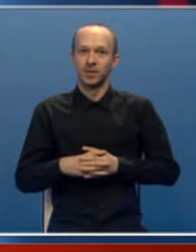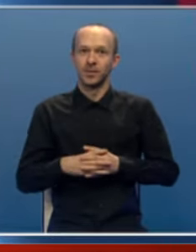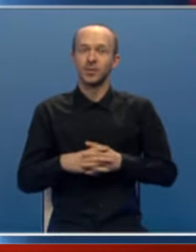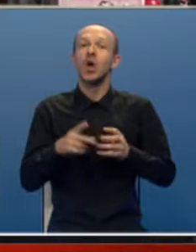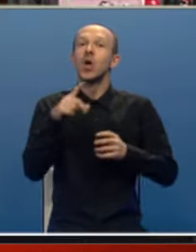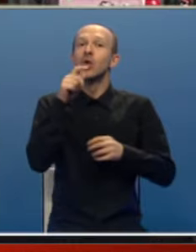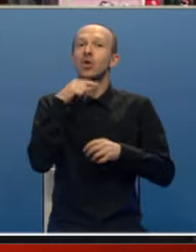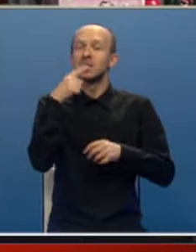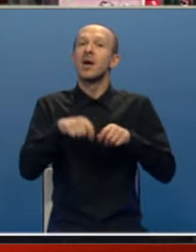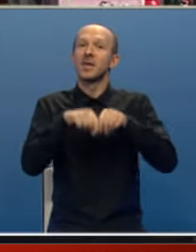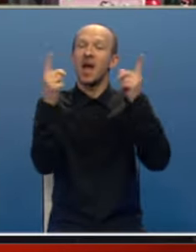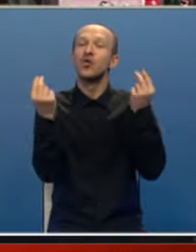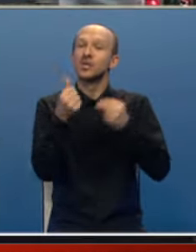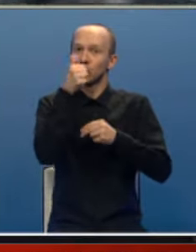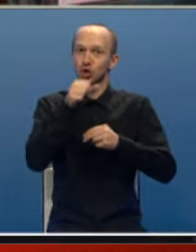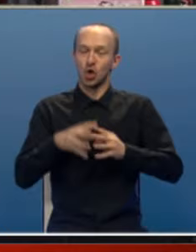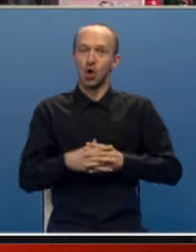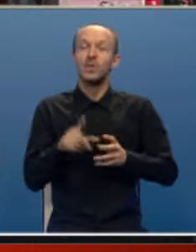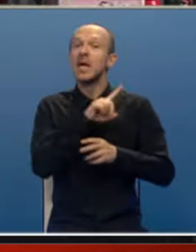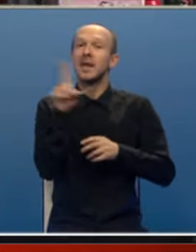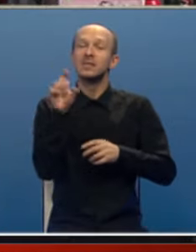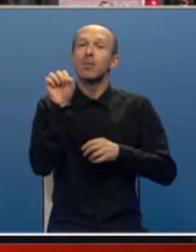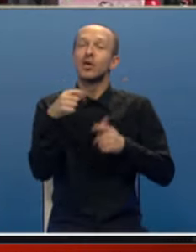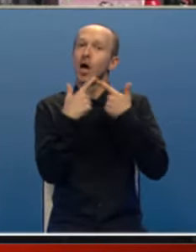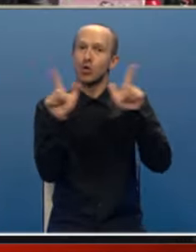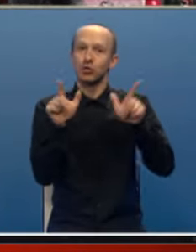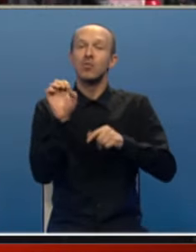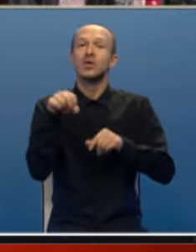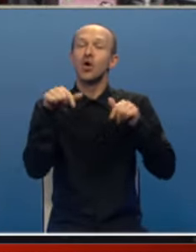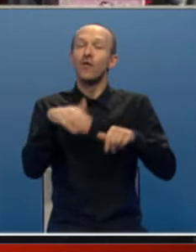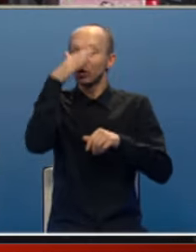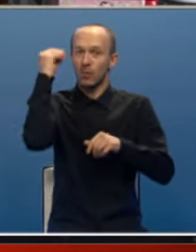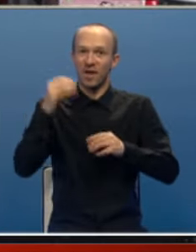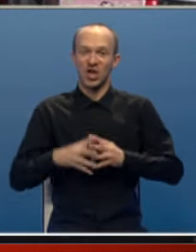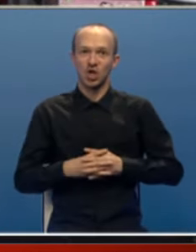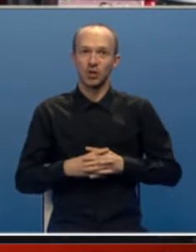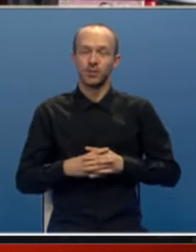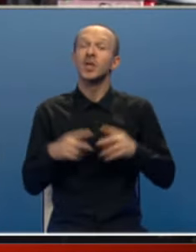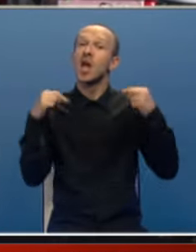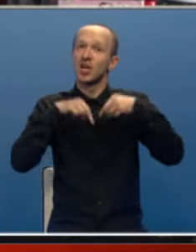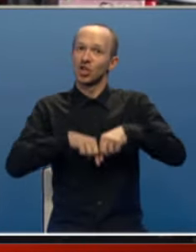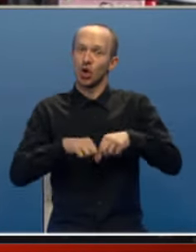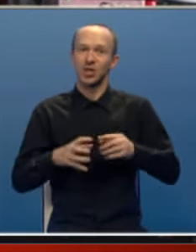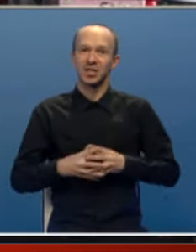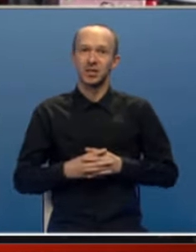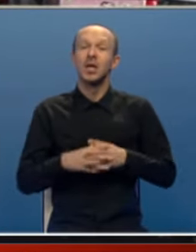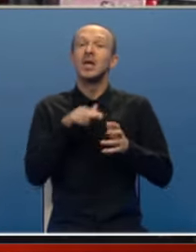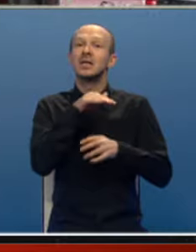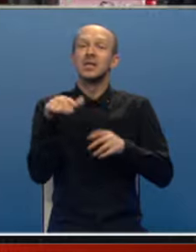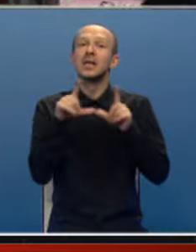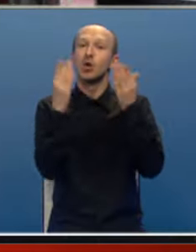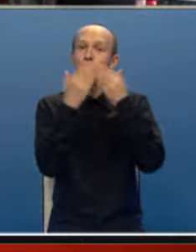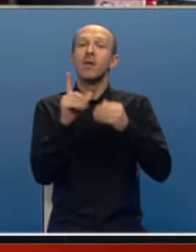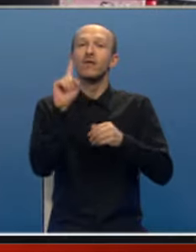Progovorila sam javno zato što ne smijemo da dopustimo da se ovo zaboravi. Nažalost, djeca u